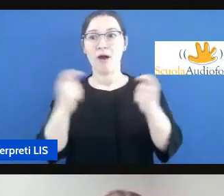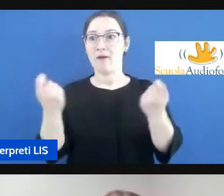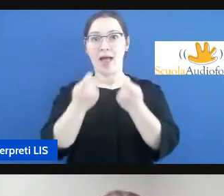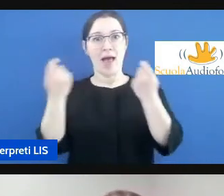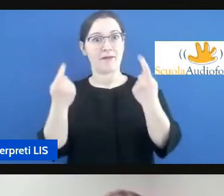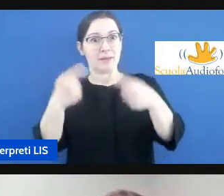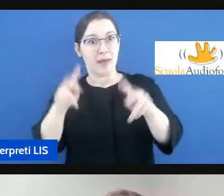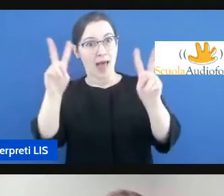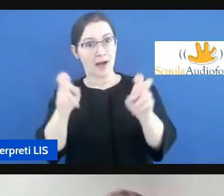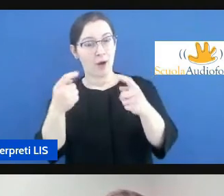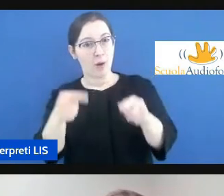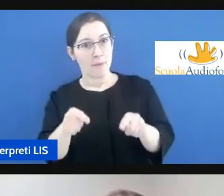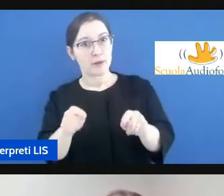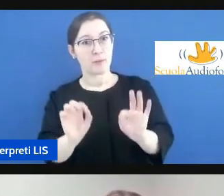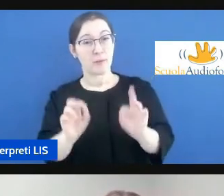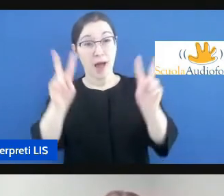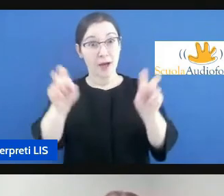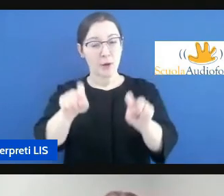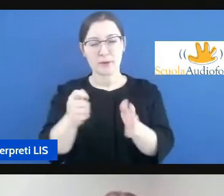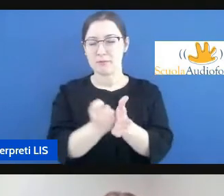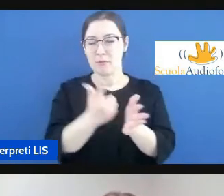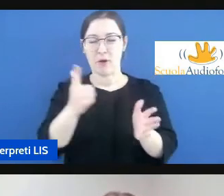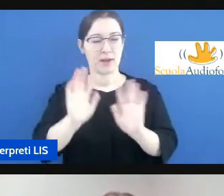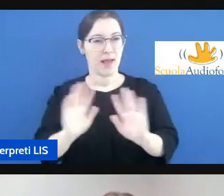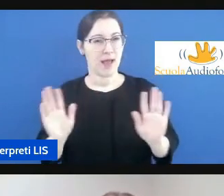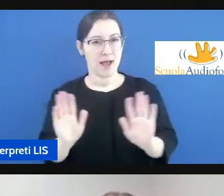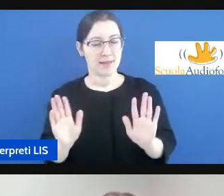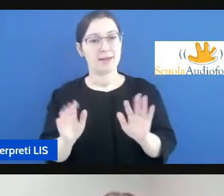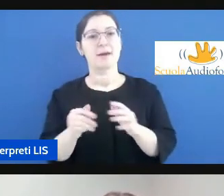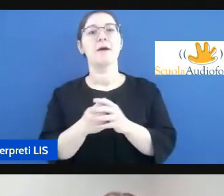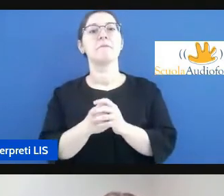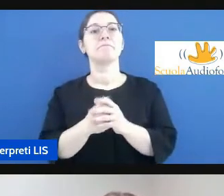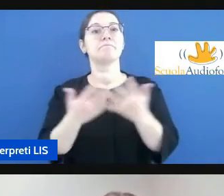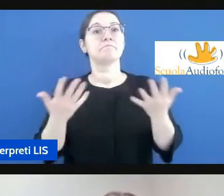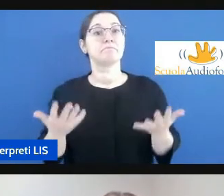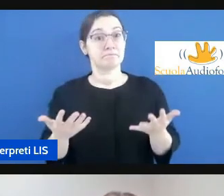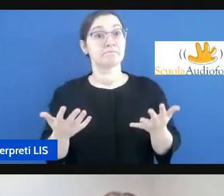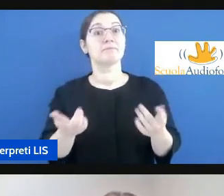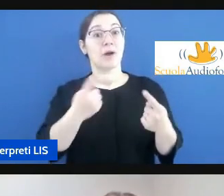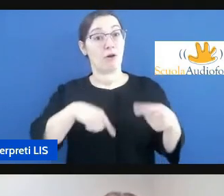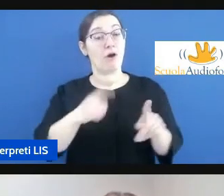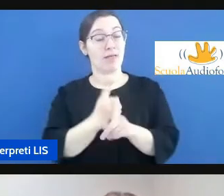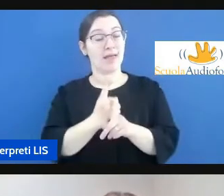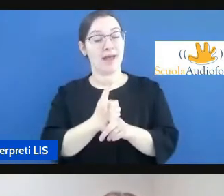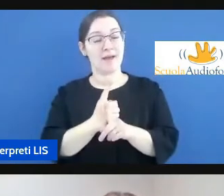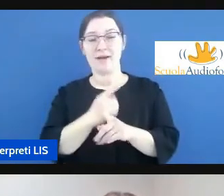'argomento che è assolutamente importante e su cui bisogna lavorare